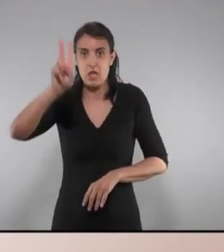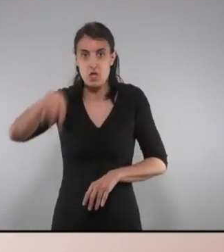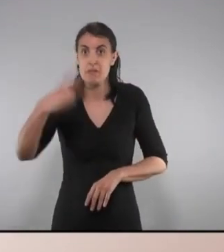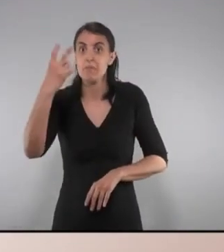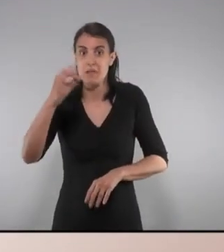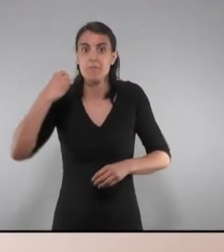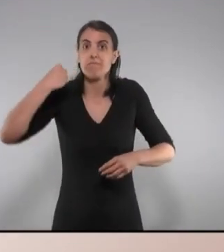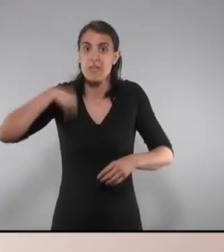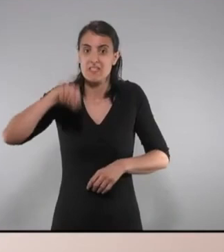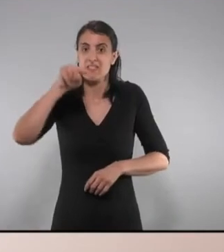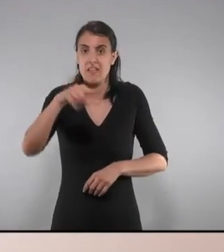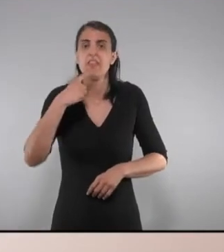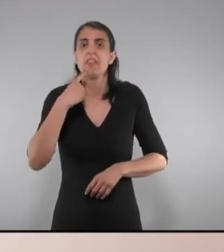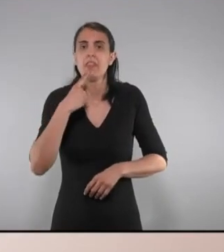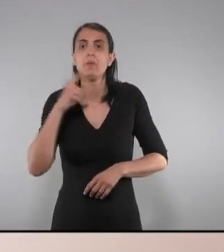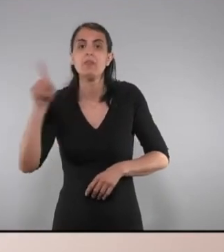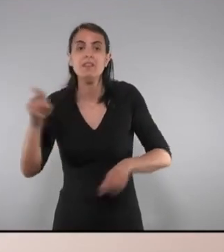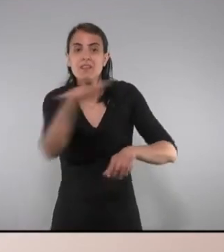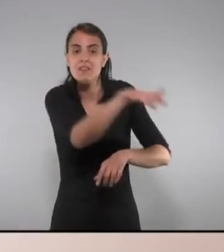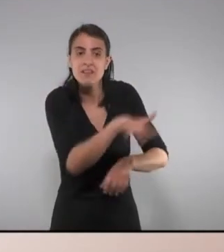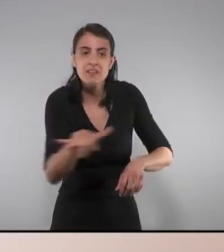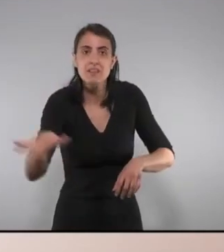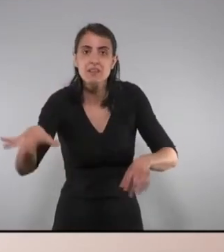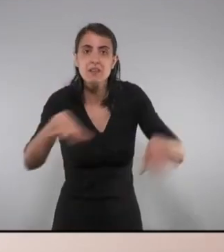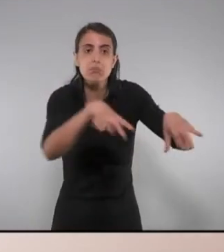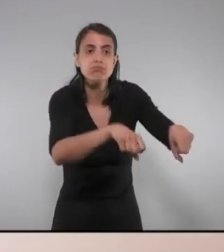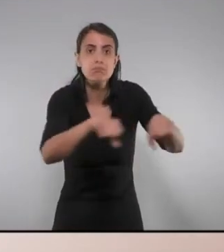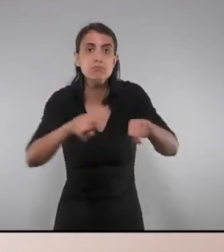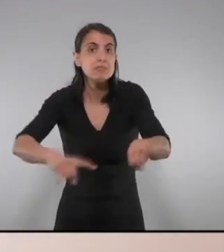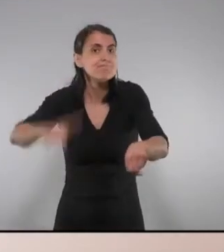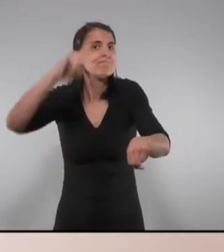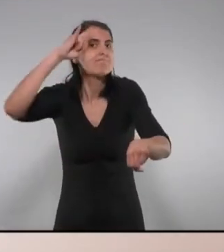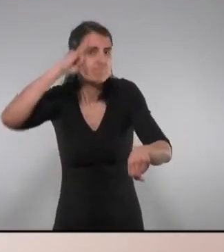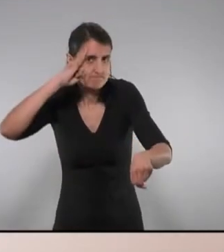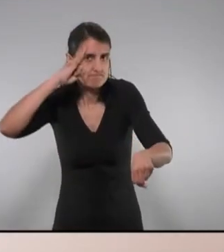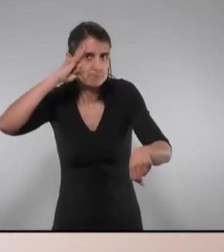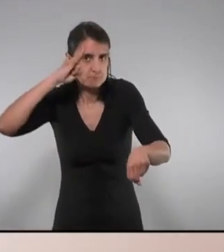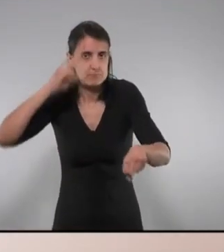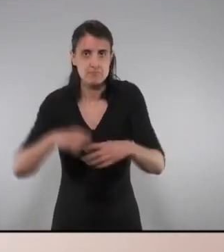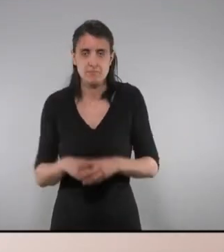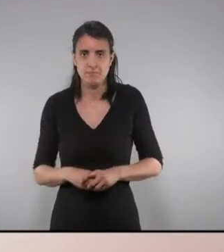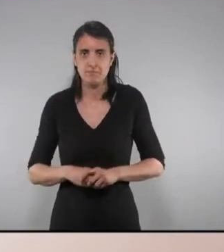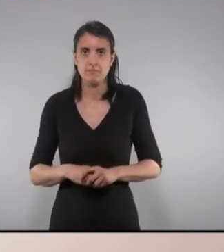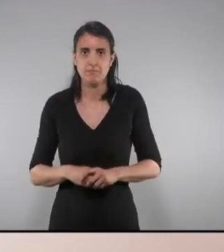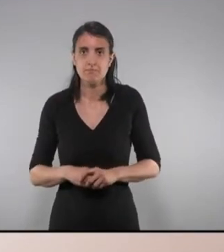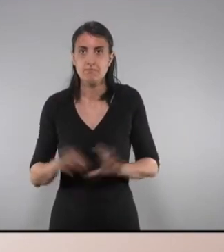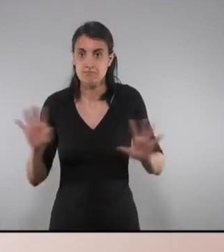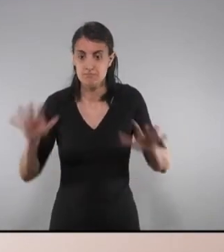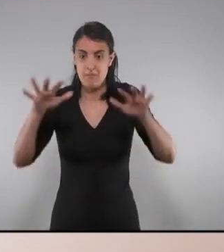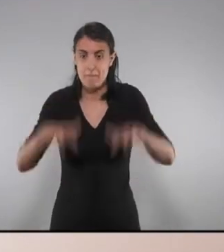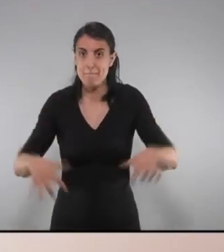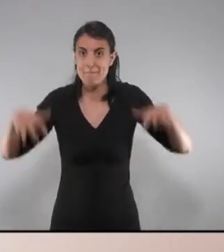s'estipulava com s'havia de fer aquestes reserves i també aquests pagaments. No hem de recordar-li que tant el ple